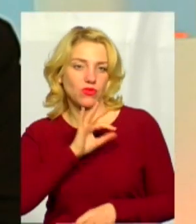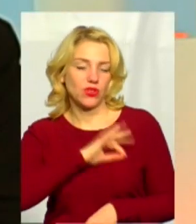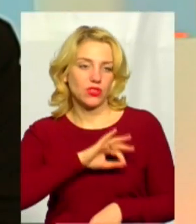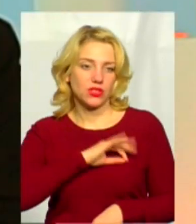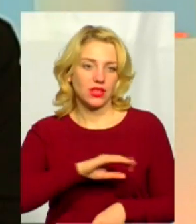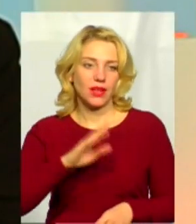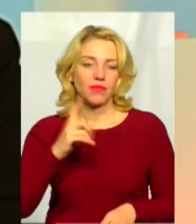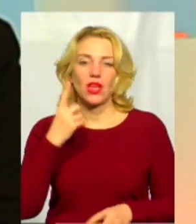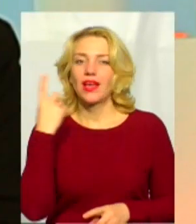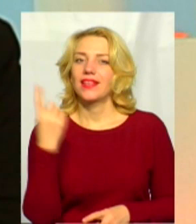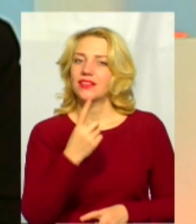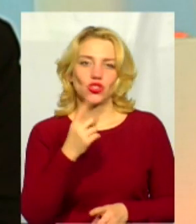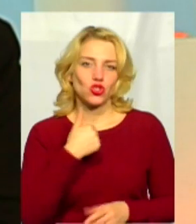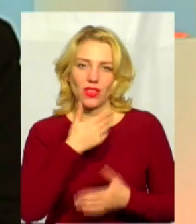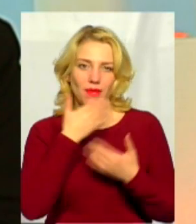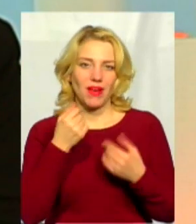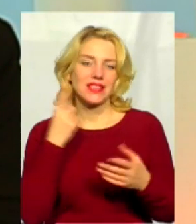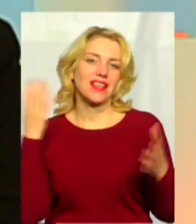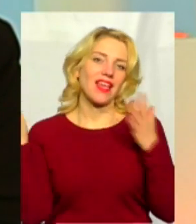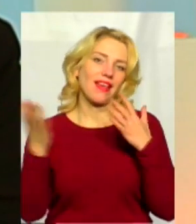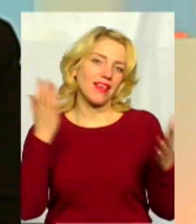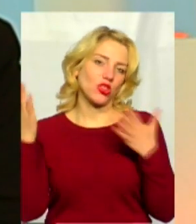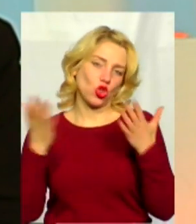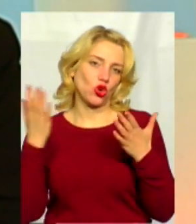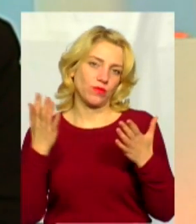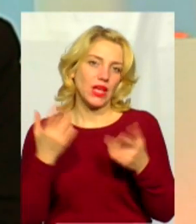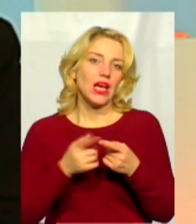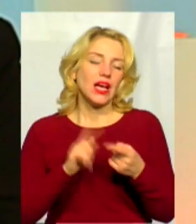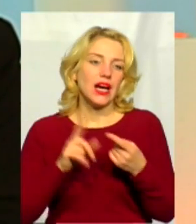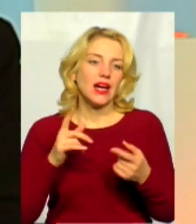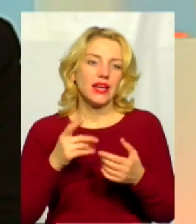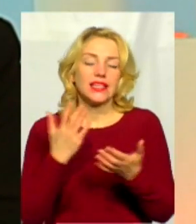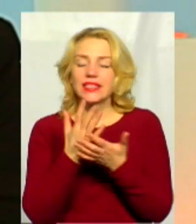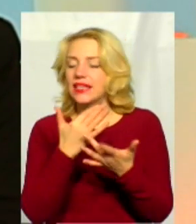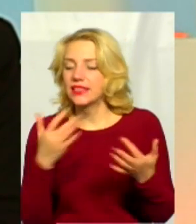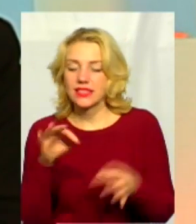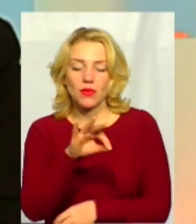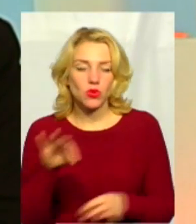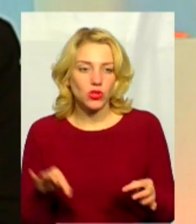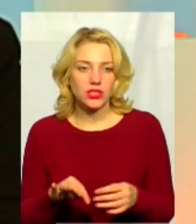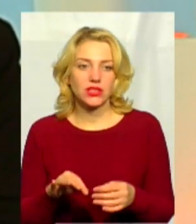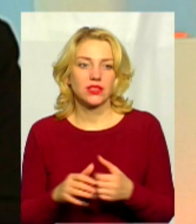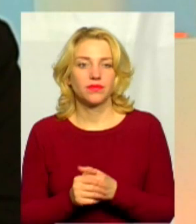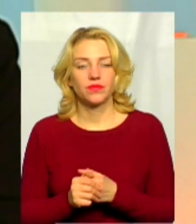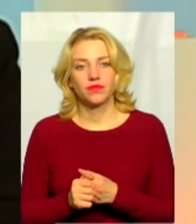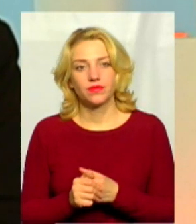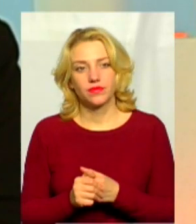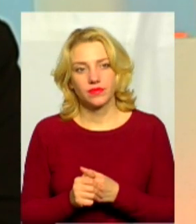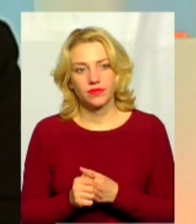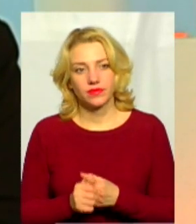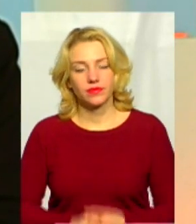вітру. Це єдине, чого ще немає практично. Це вітер. Є декілька проєктів, які різні люди організовують. На Черемеччині, на